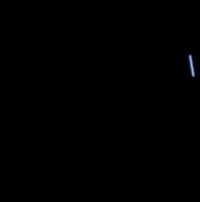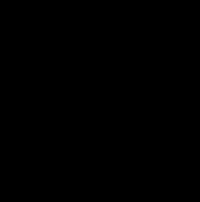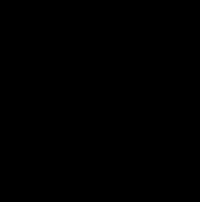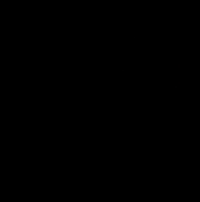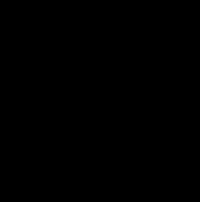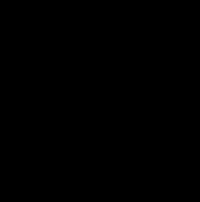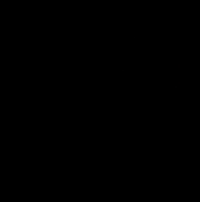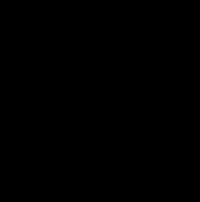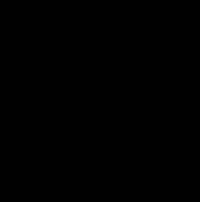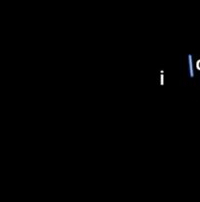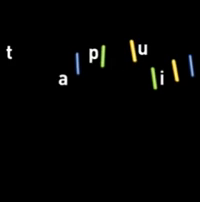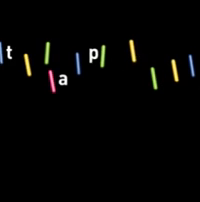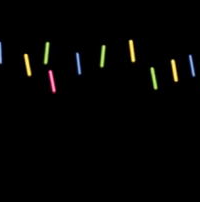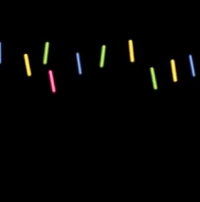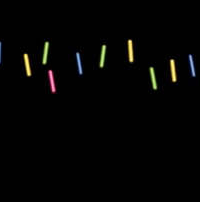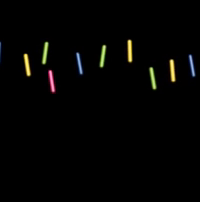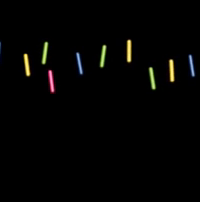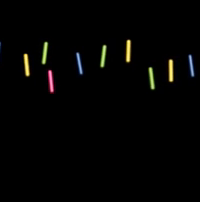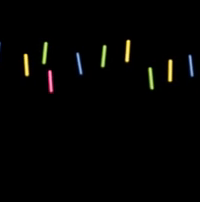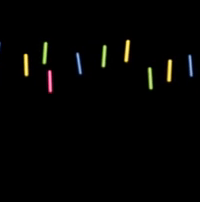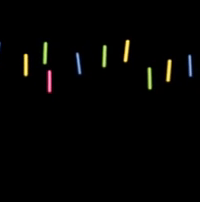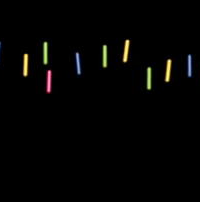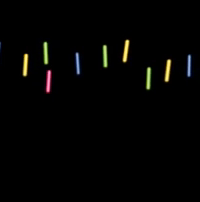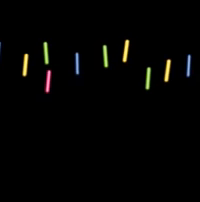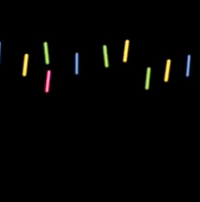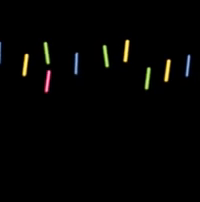d'avoir regardé cette vidéo sur la justice pour le 3ème de ce cycle le 3ème